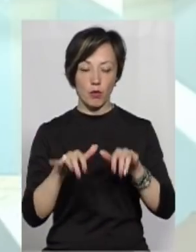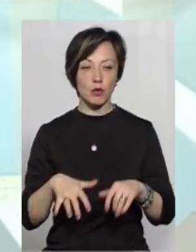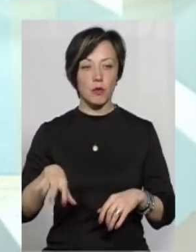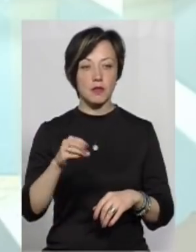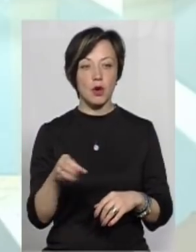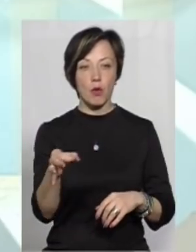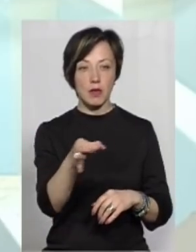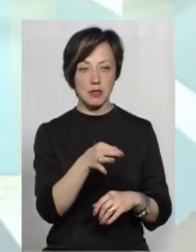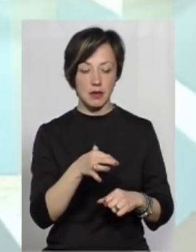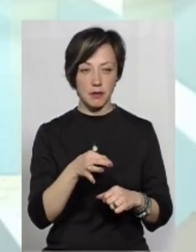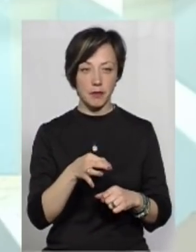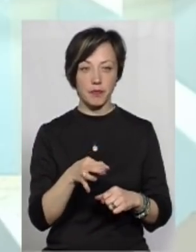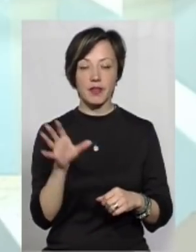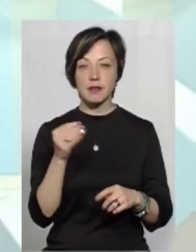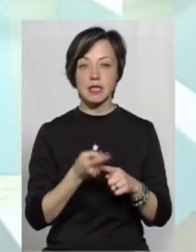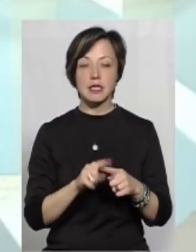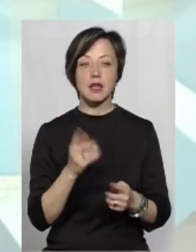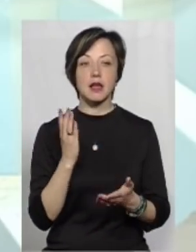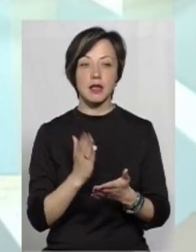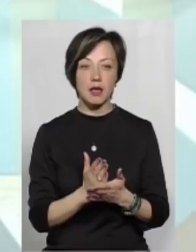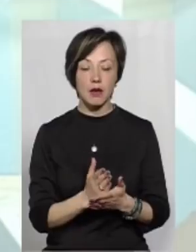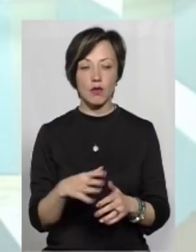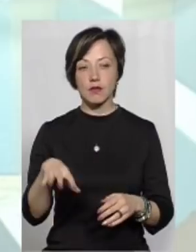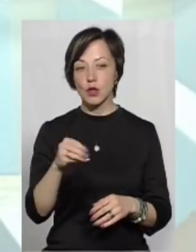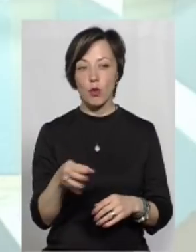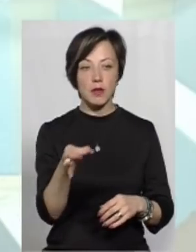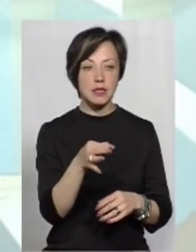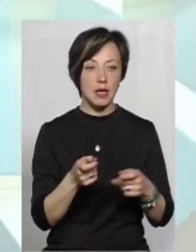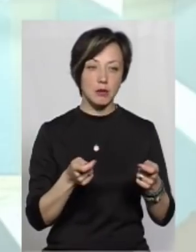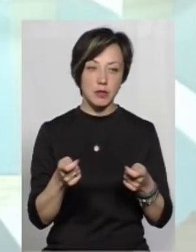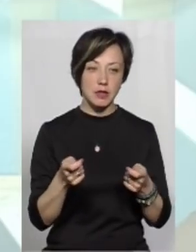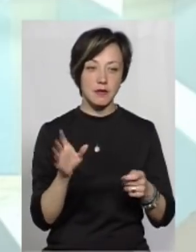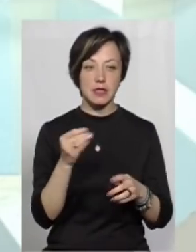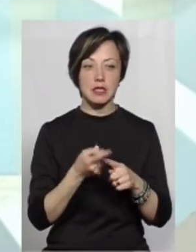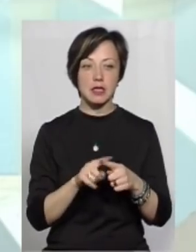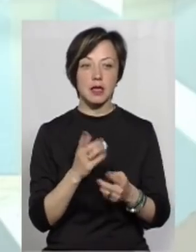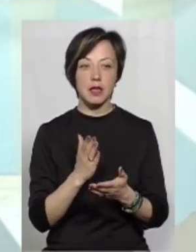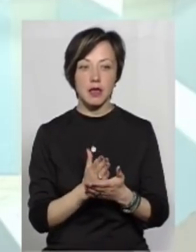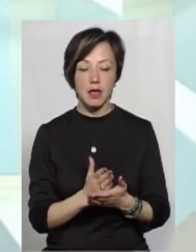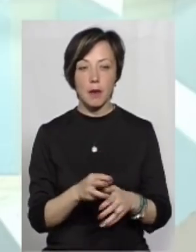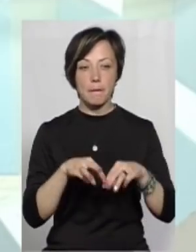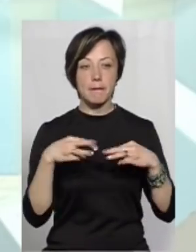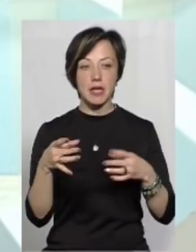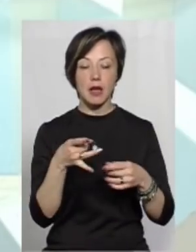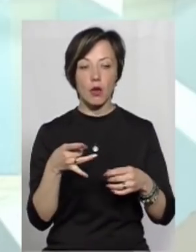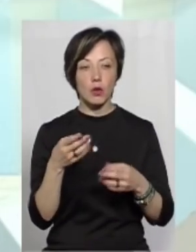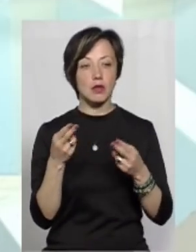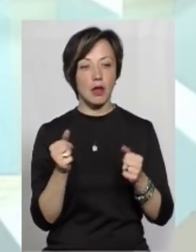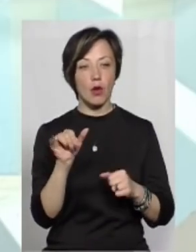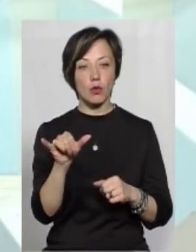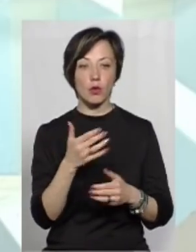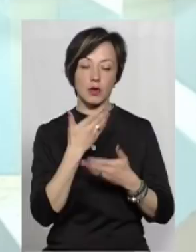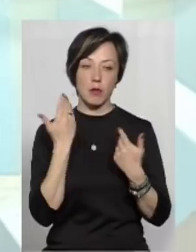По всіх областях. Все це є в усіх обласних адміністраціях. Все це є в Мінрегіоні. Так, у нього